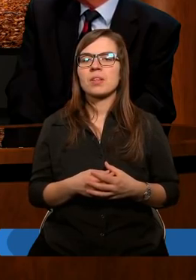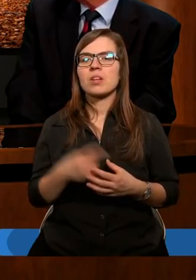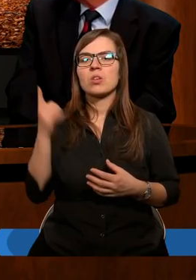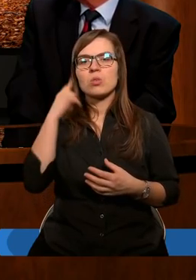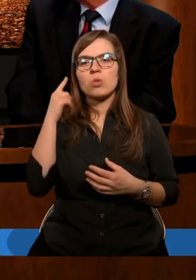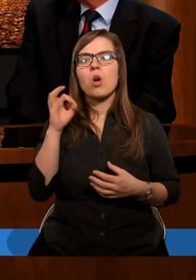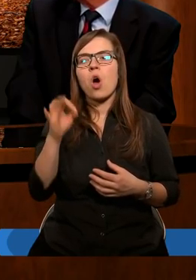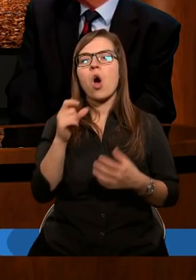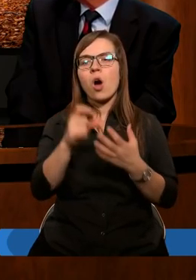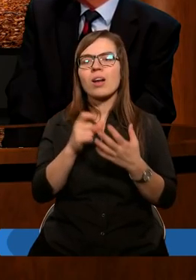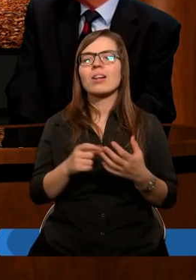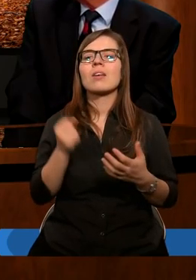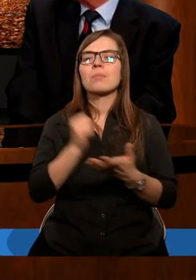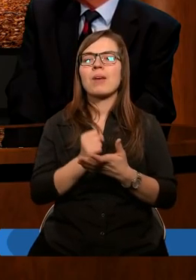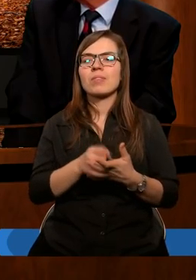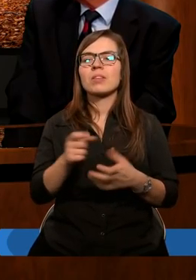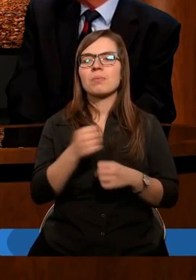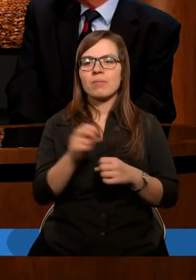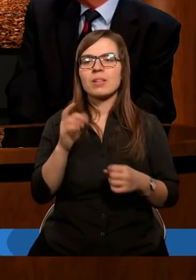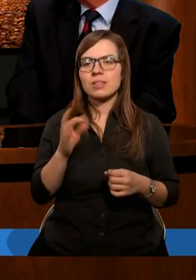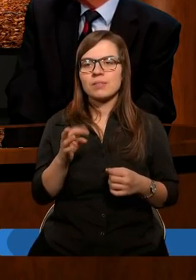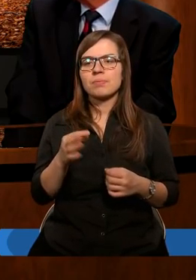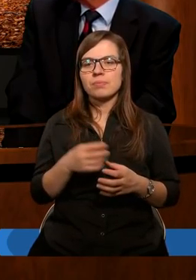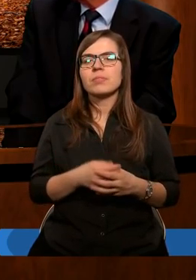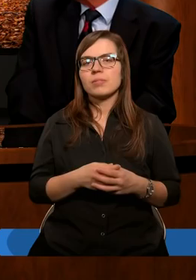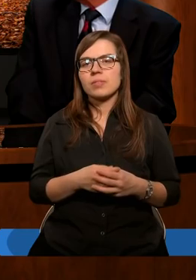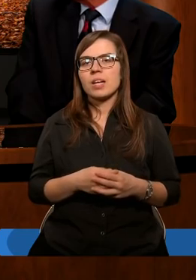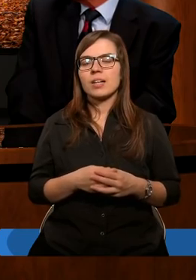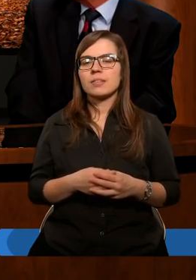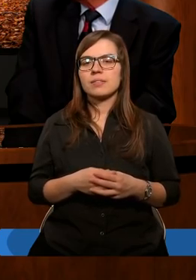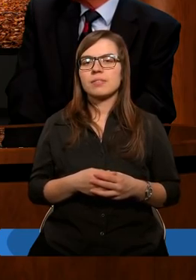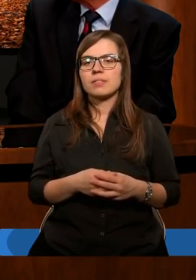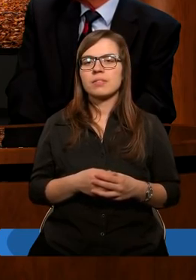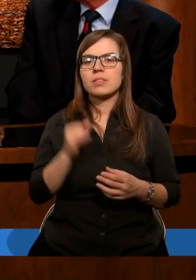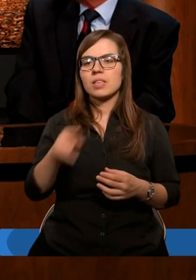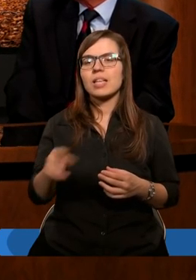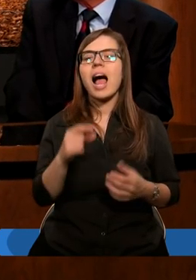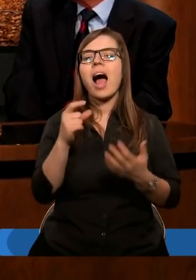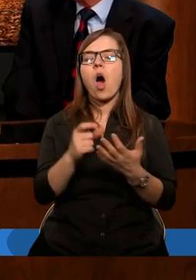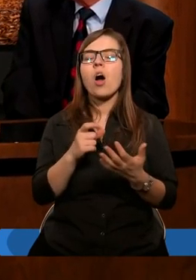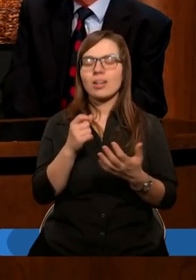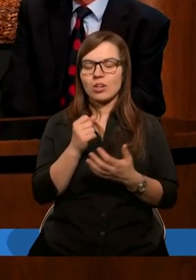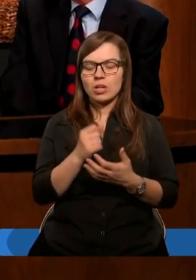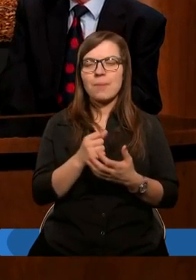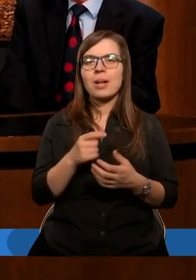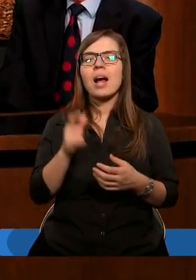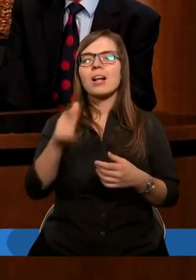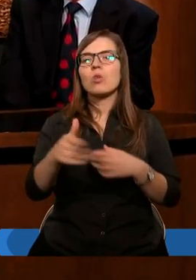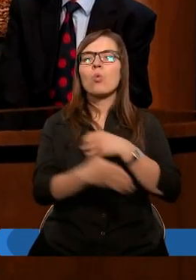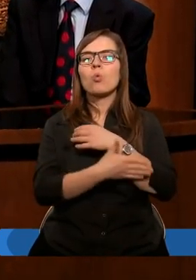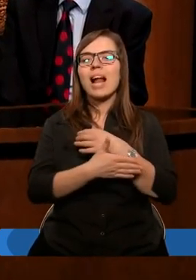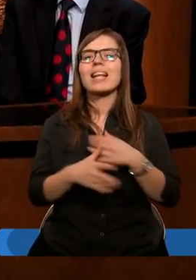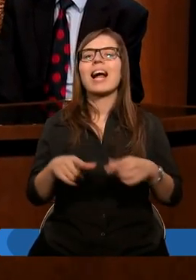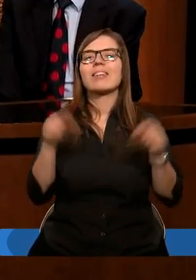Słyszeliście o koncepcji raz zbawiony na zawsze zbawiony? Tak. Czy ta koncepcja znajduje tu